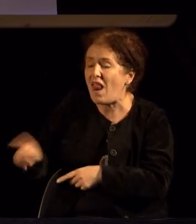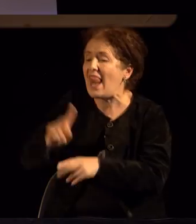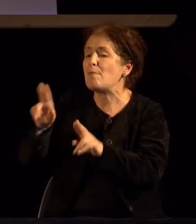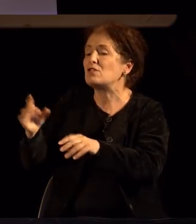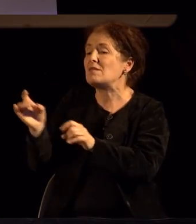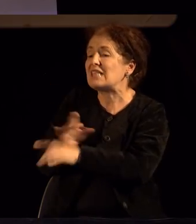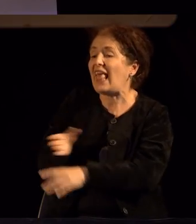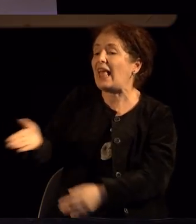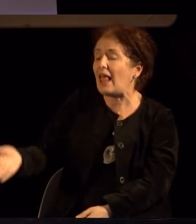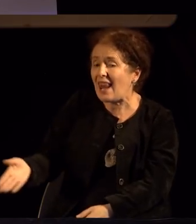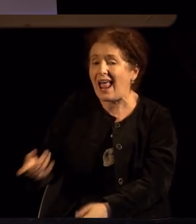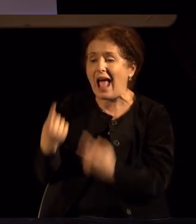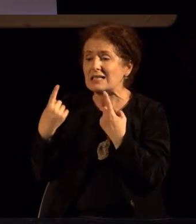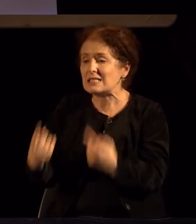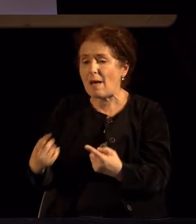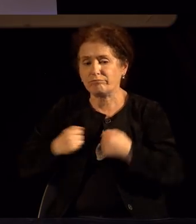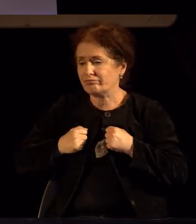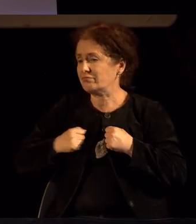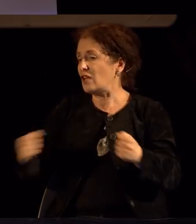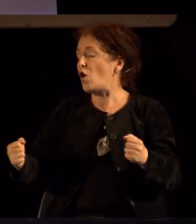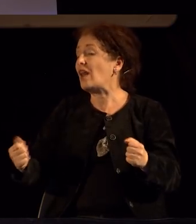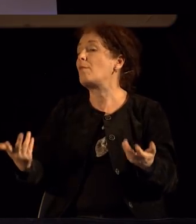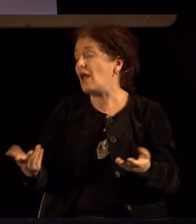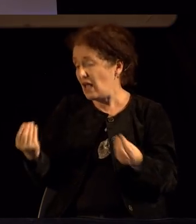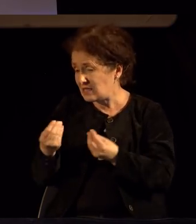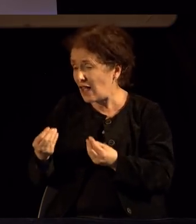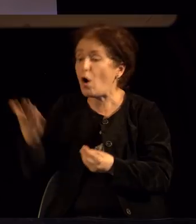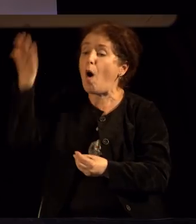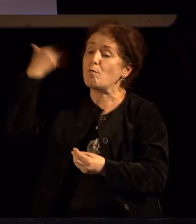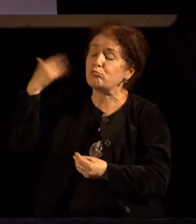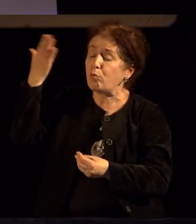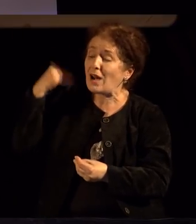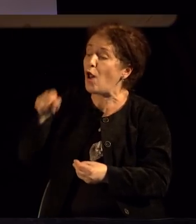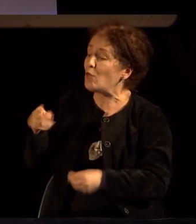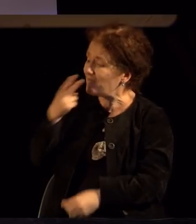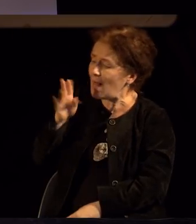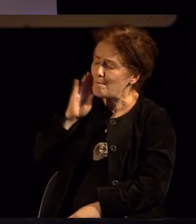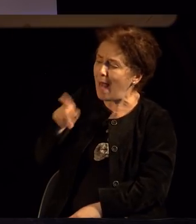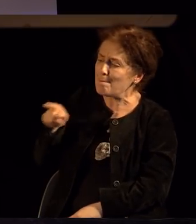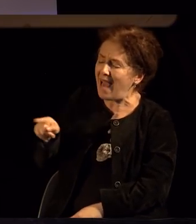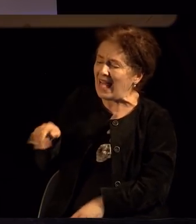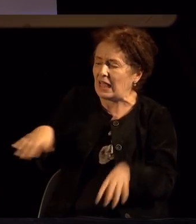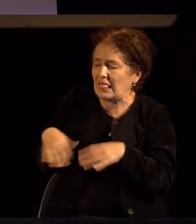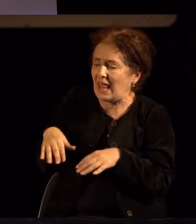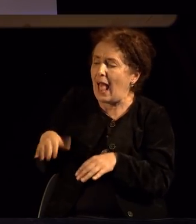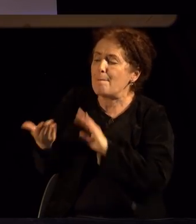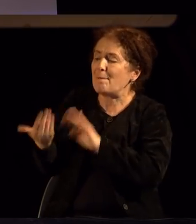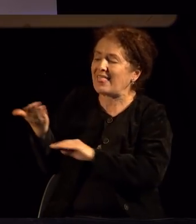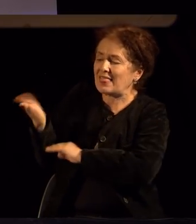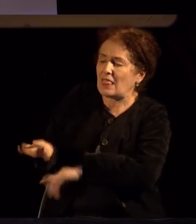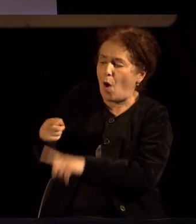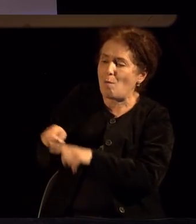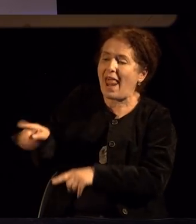се додека сам не си се освети. И затоа Епикор кога видел својата мајка дека се тресе пред